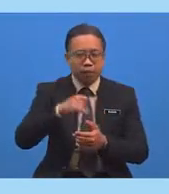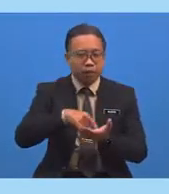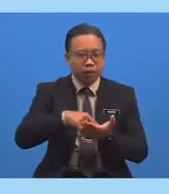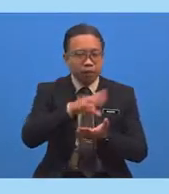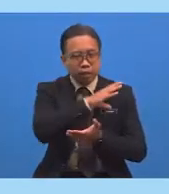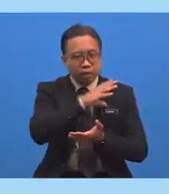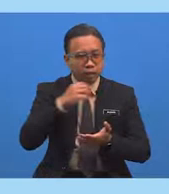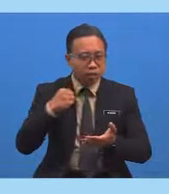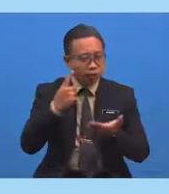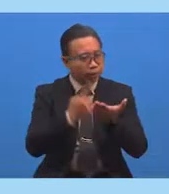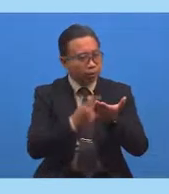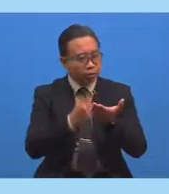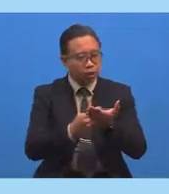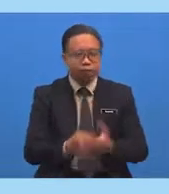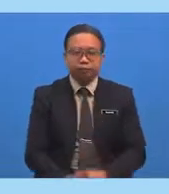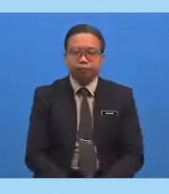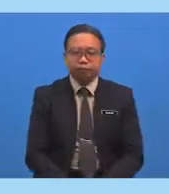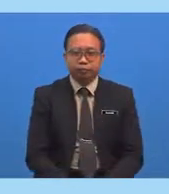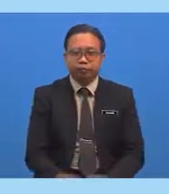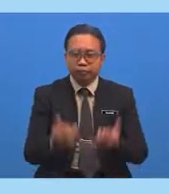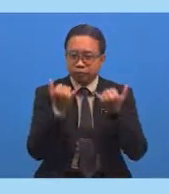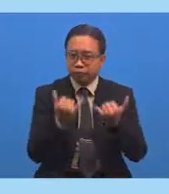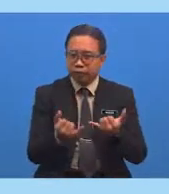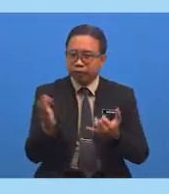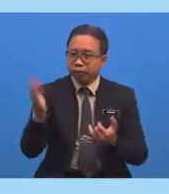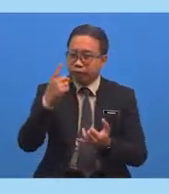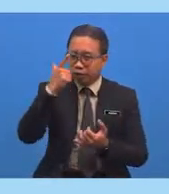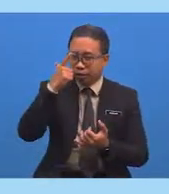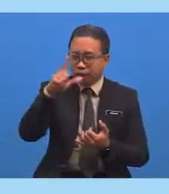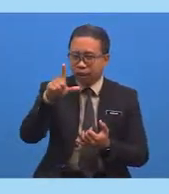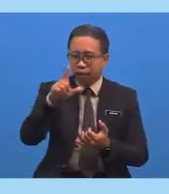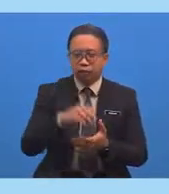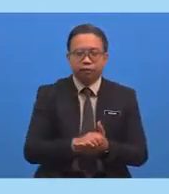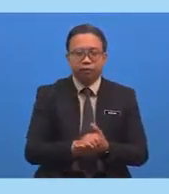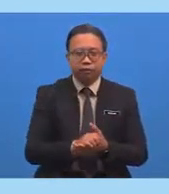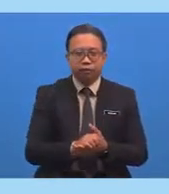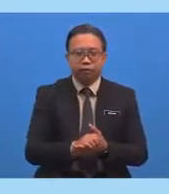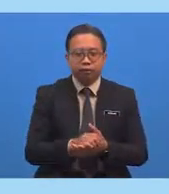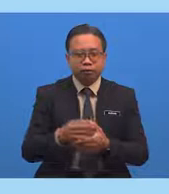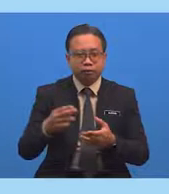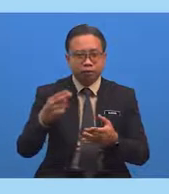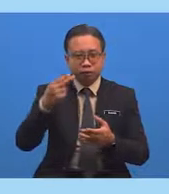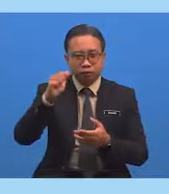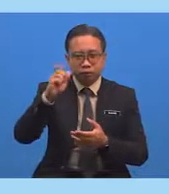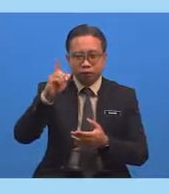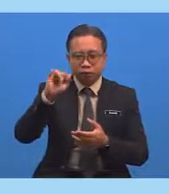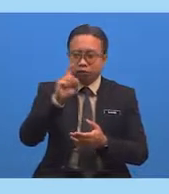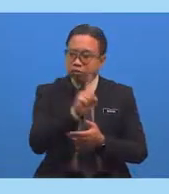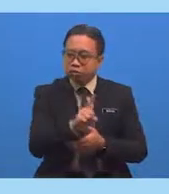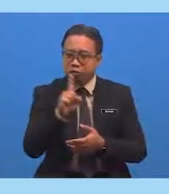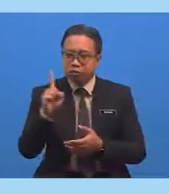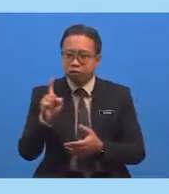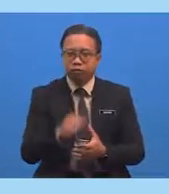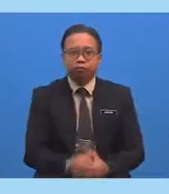Sekarang Mari kita lihat Terjemahan hadis ini Satu persatu